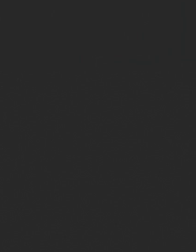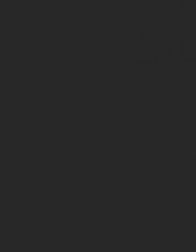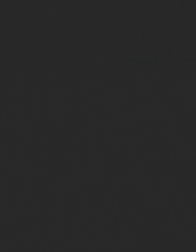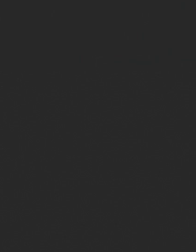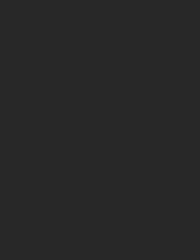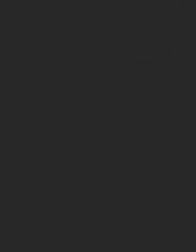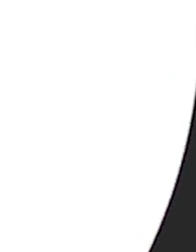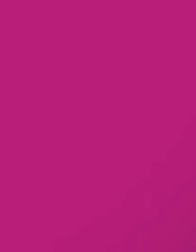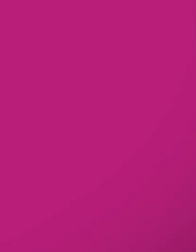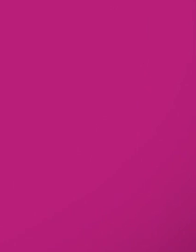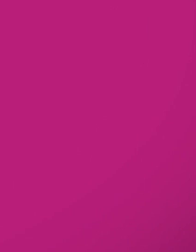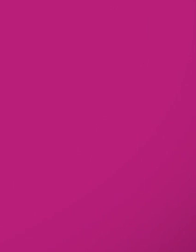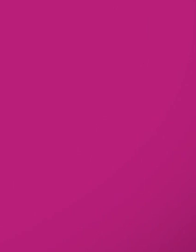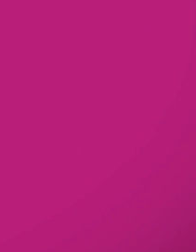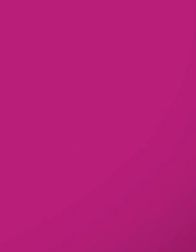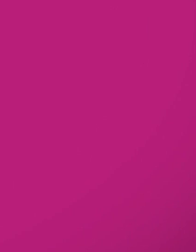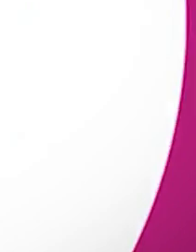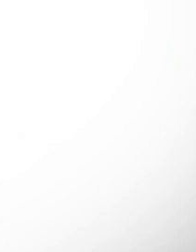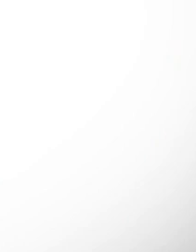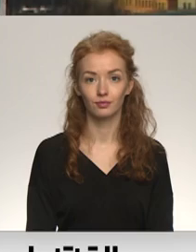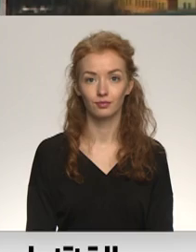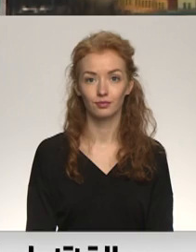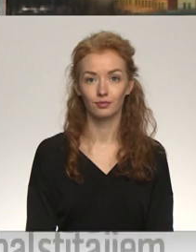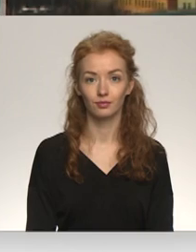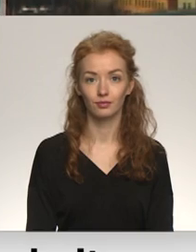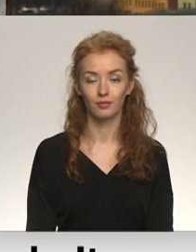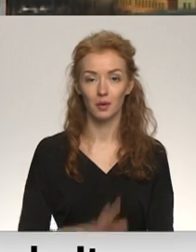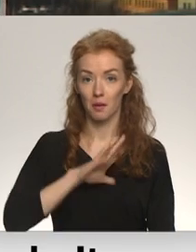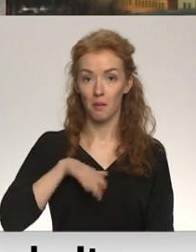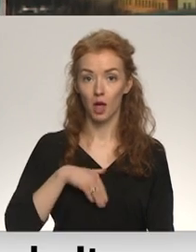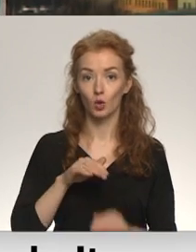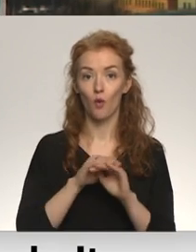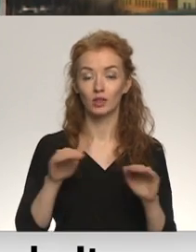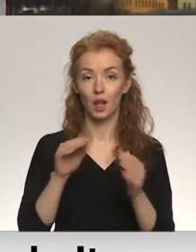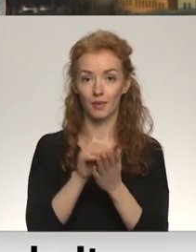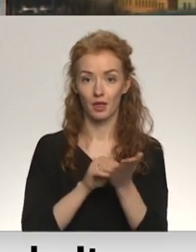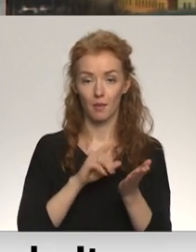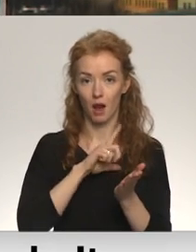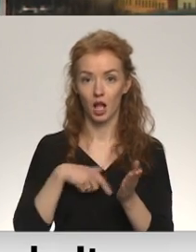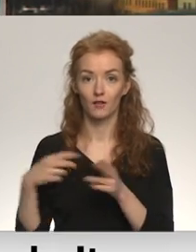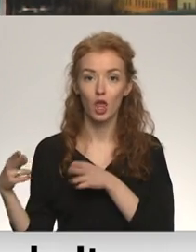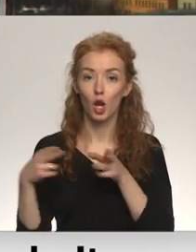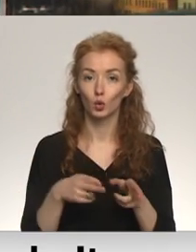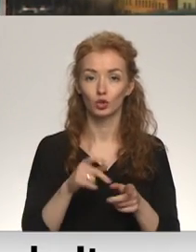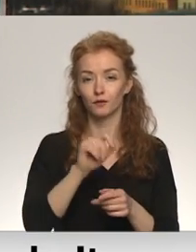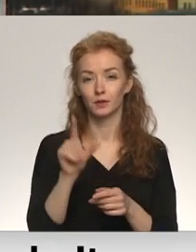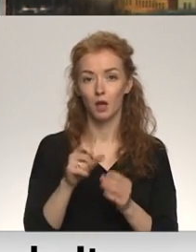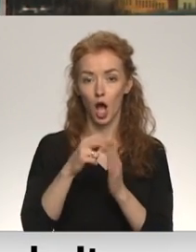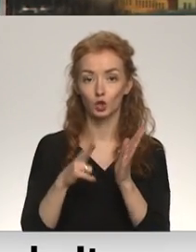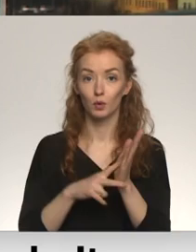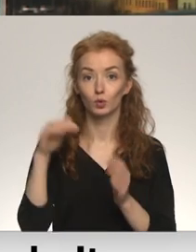Re! Viss ēters ir te! Pēc oficiāliem datiem Latvijā ieradušies vismaz 18